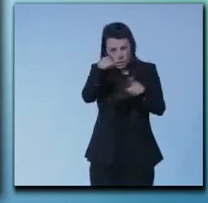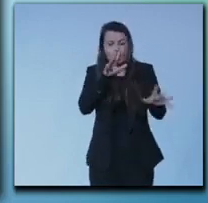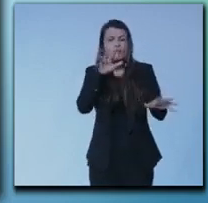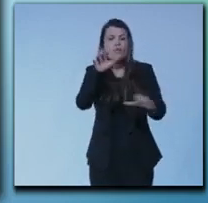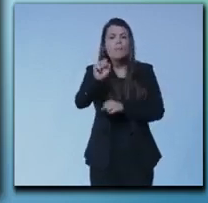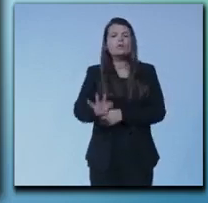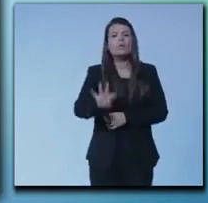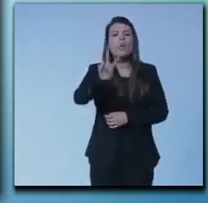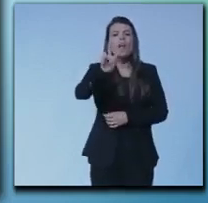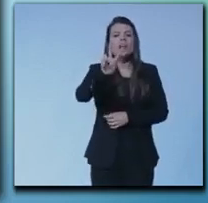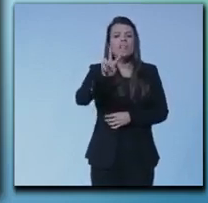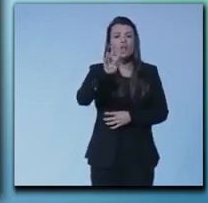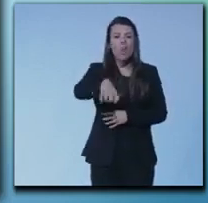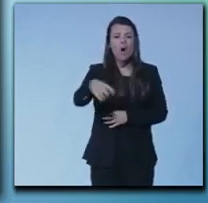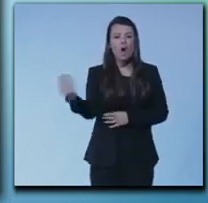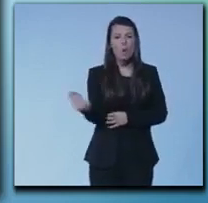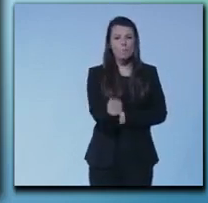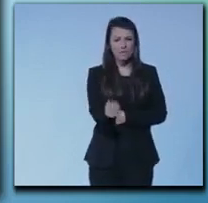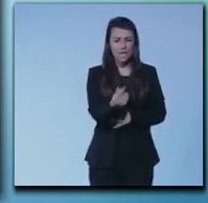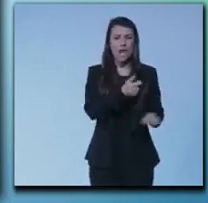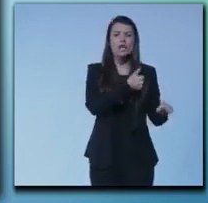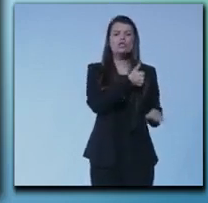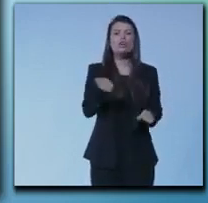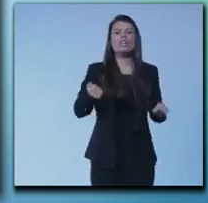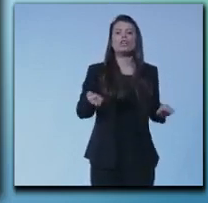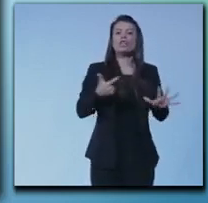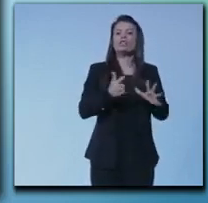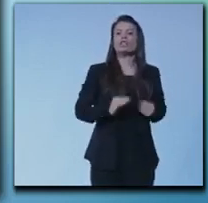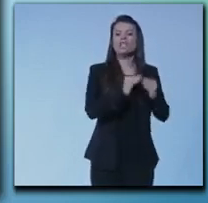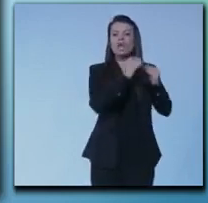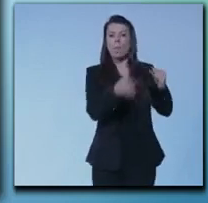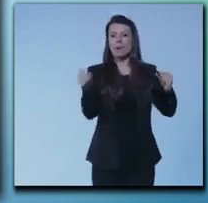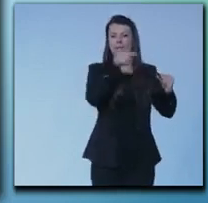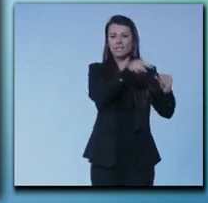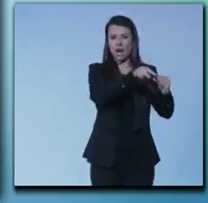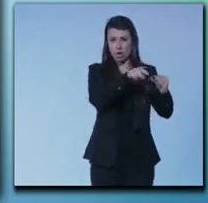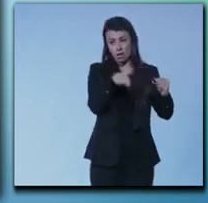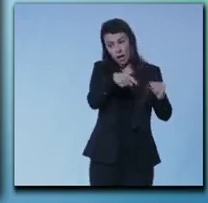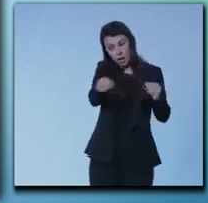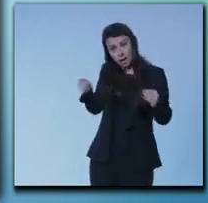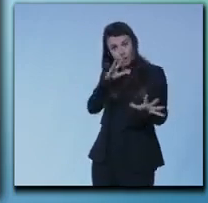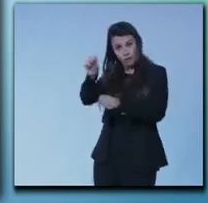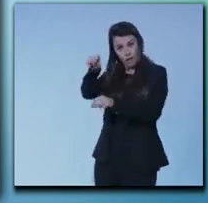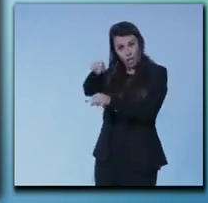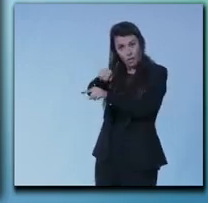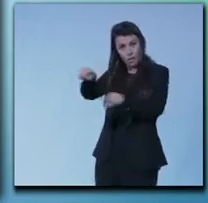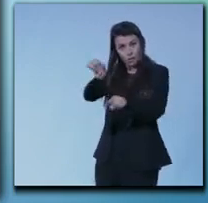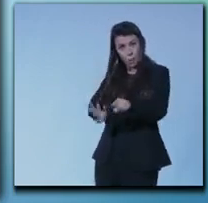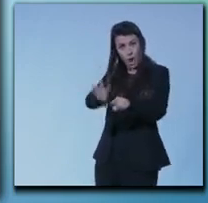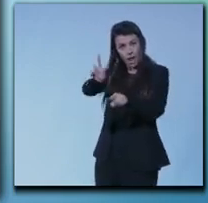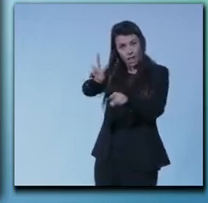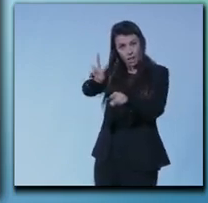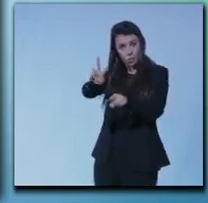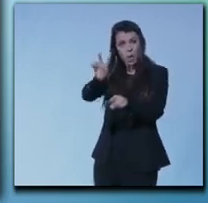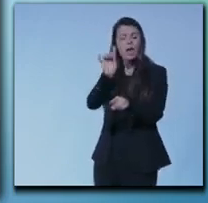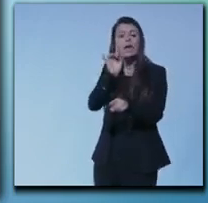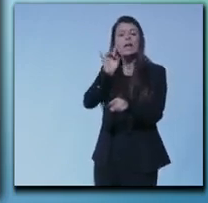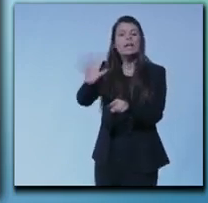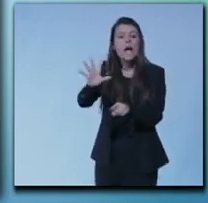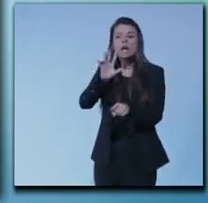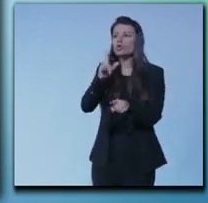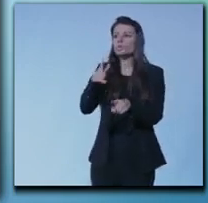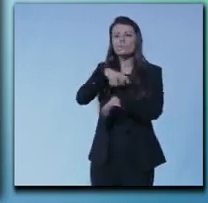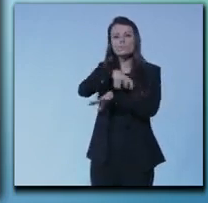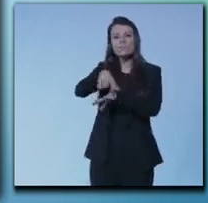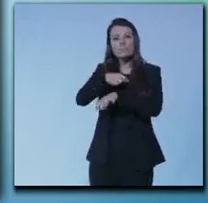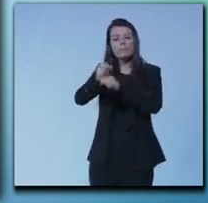42 commissari per le 117 opere straordinarie se dipendono dal ministero delle